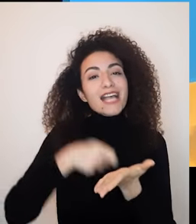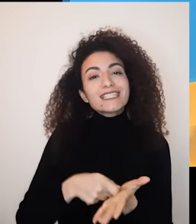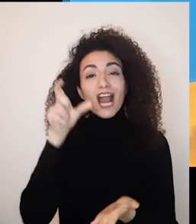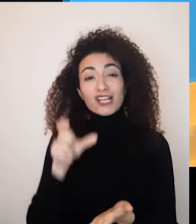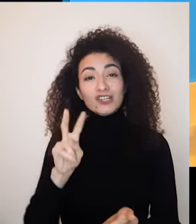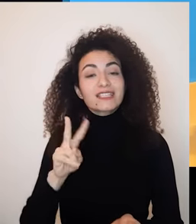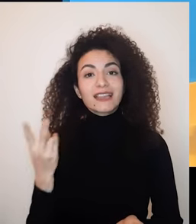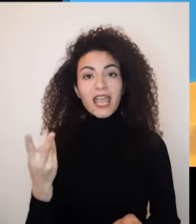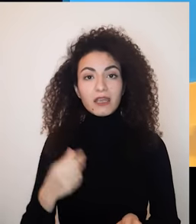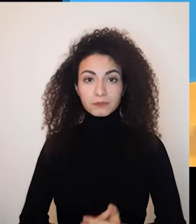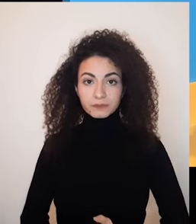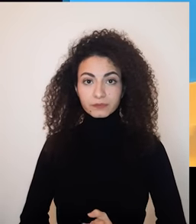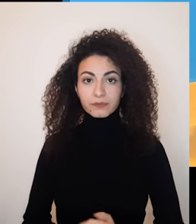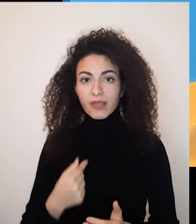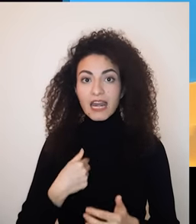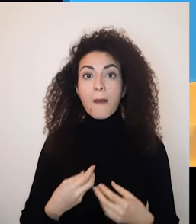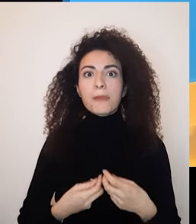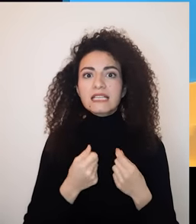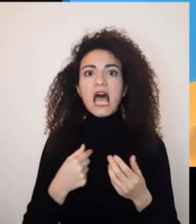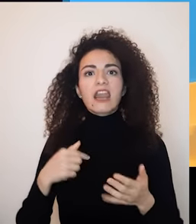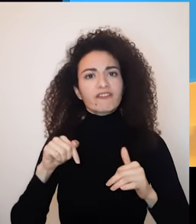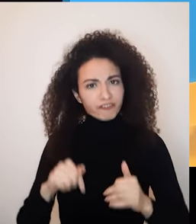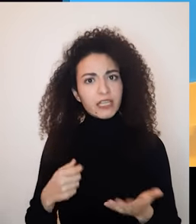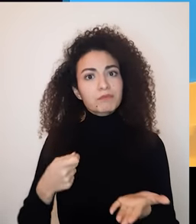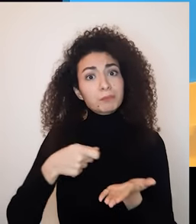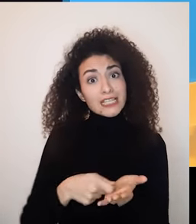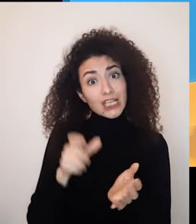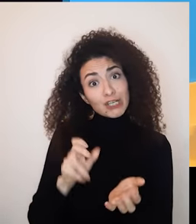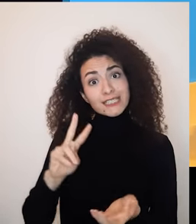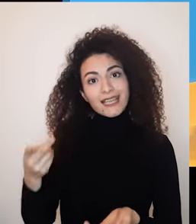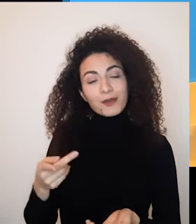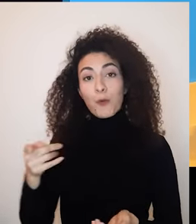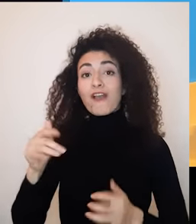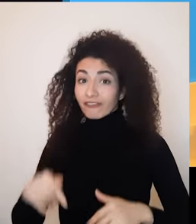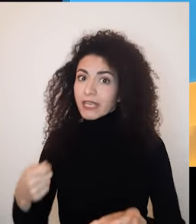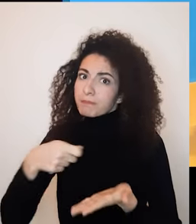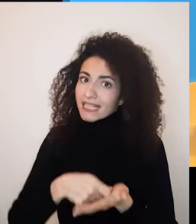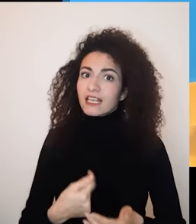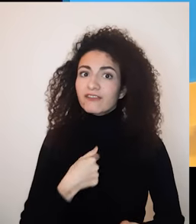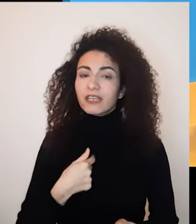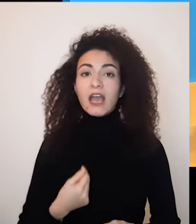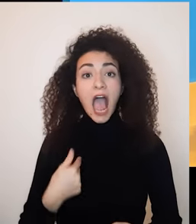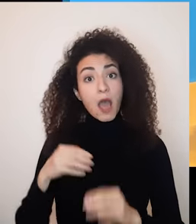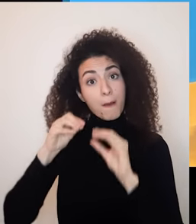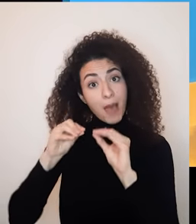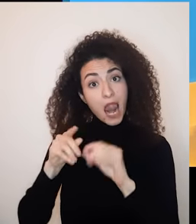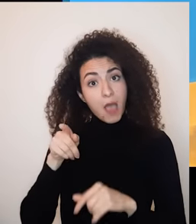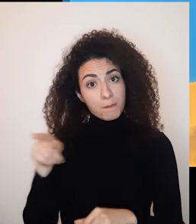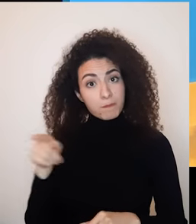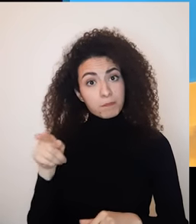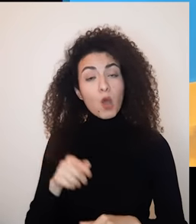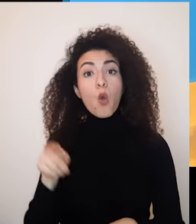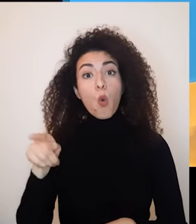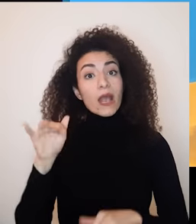إلى الخلق والتأثير بالآخر أي أن يكون عندي شعور بأنه أنا فيني أثر بالآخر وأنه فيه أثر فيي وأنه الآخر ممكن